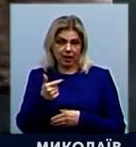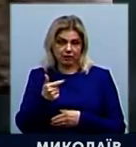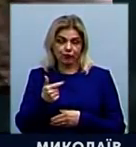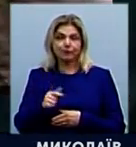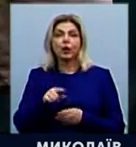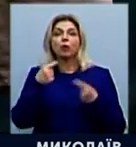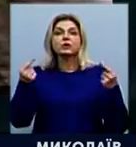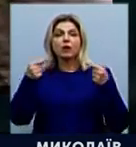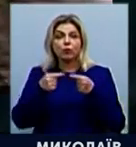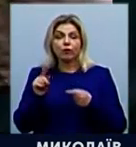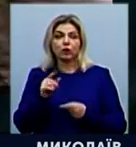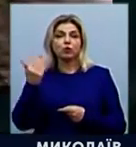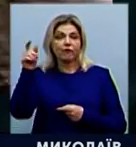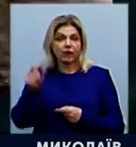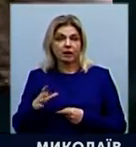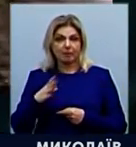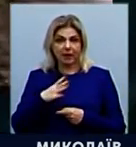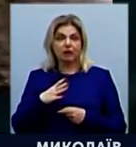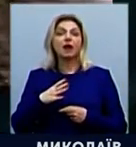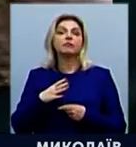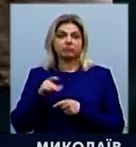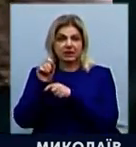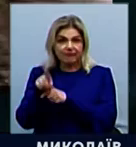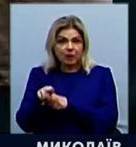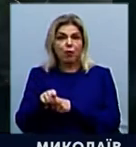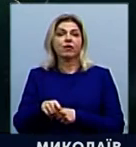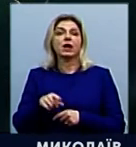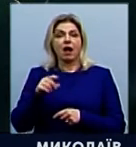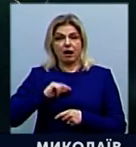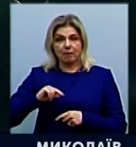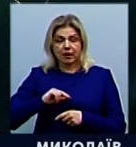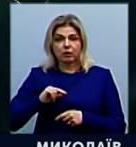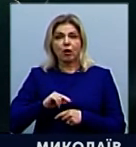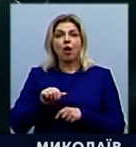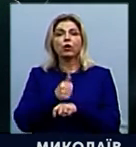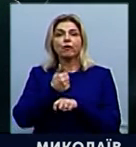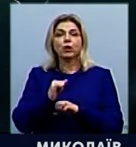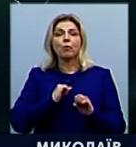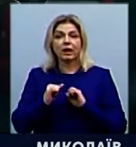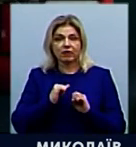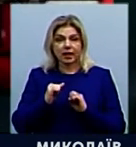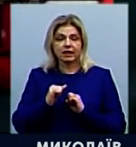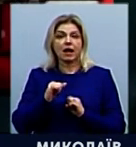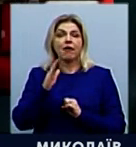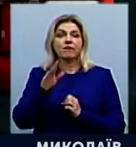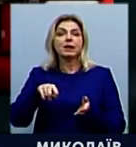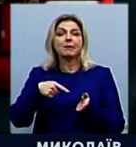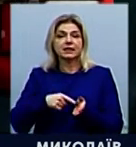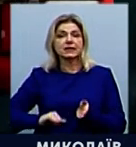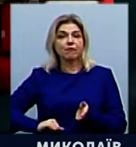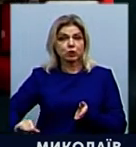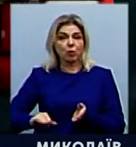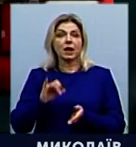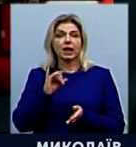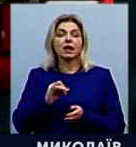Встановлено, що він був завербований кадровим співробітником Головного управління Генштабу ЗСРФ у місті Севастополь та